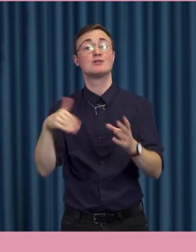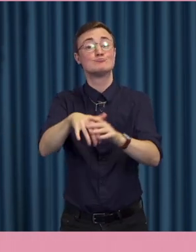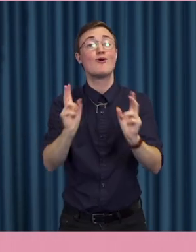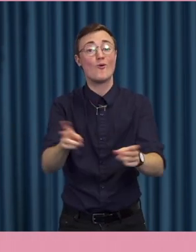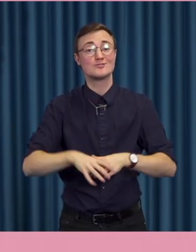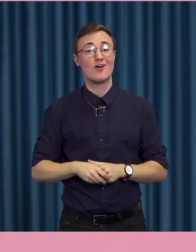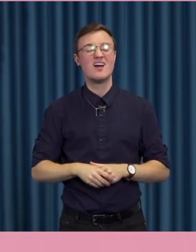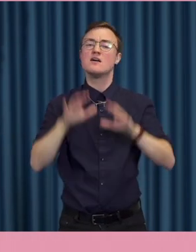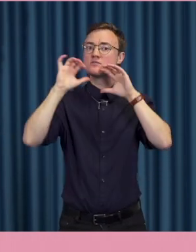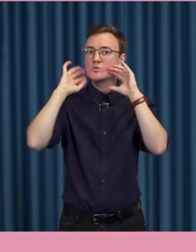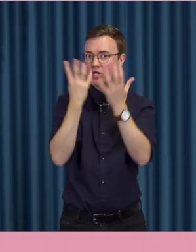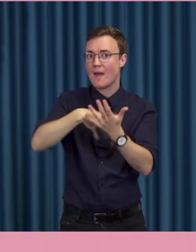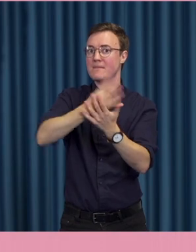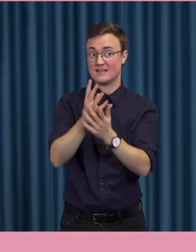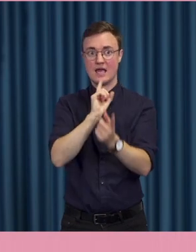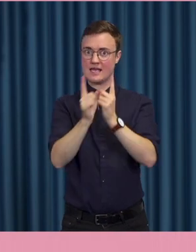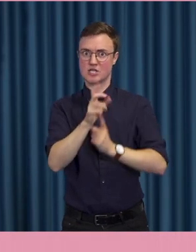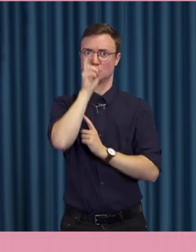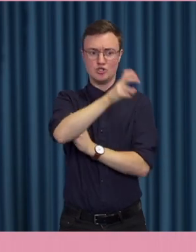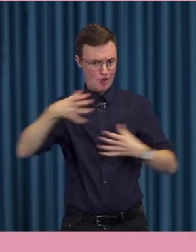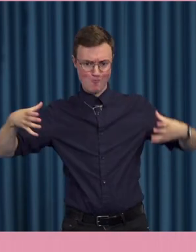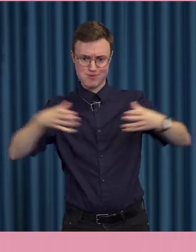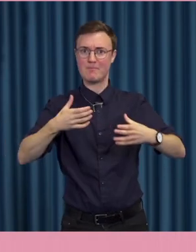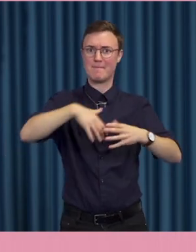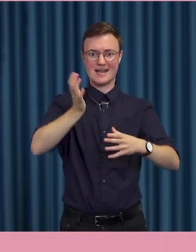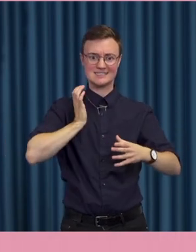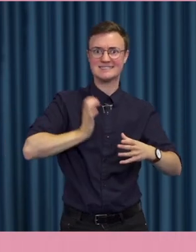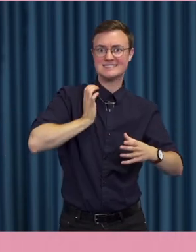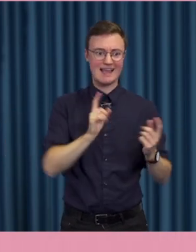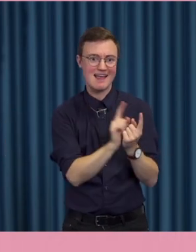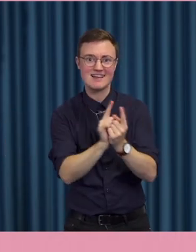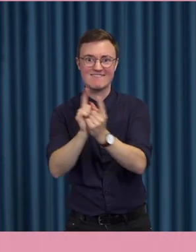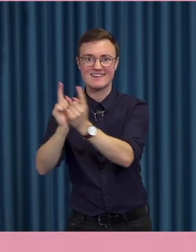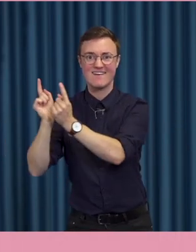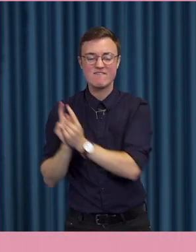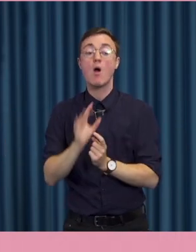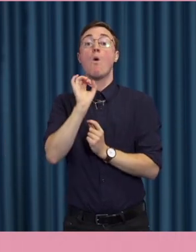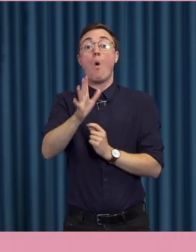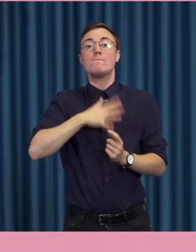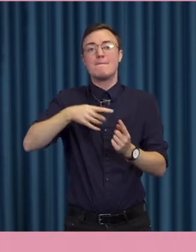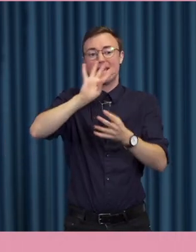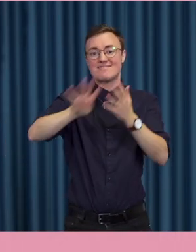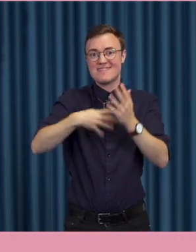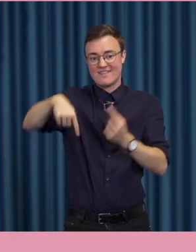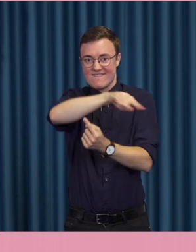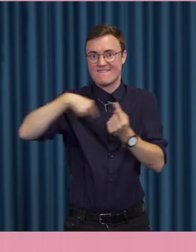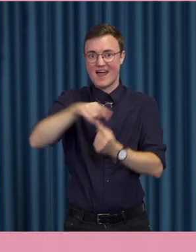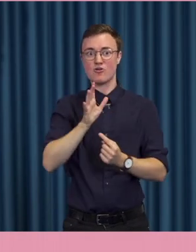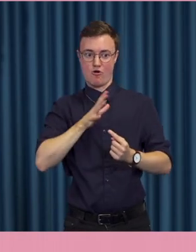Och sociala medier kan ju därför verka mobiliserande och göra att man engagerar sig mer om det nu är så ens nätverk ser ut. Om det är den